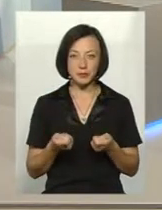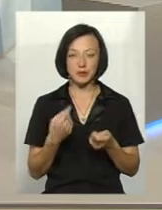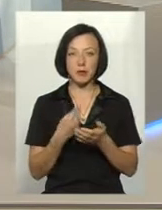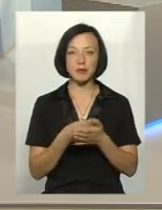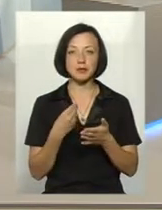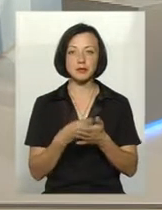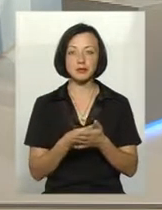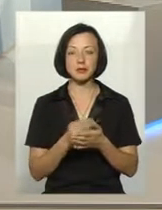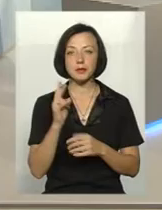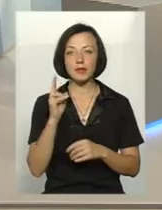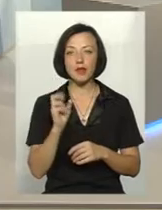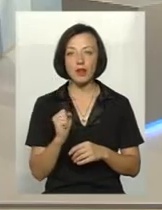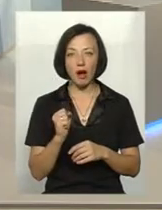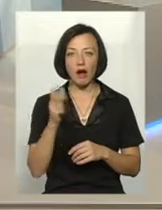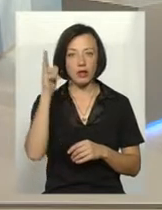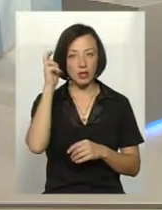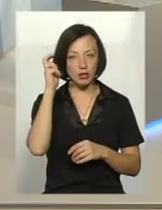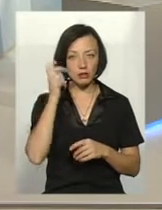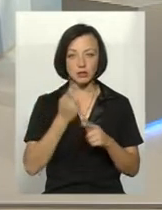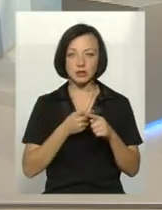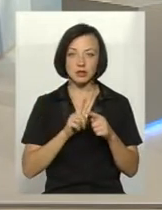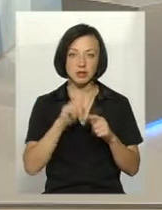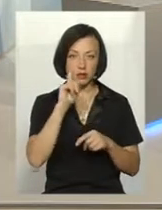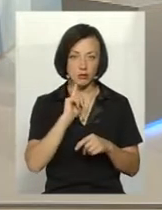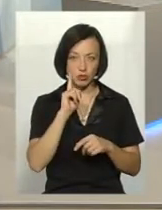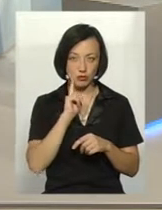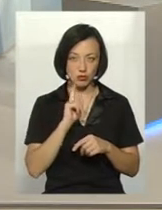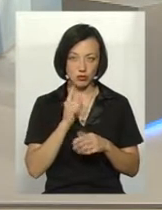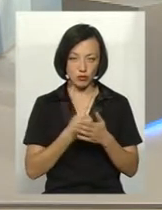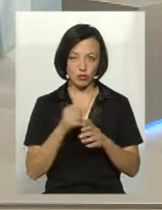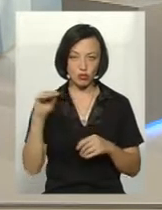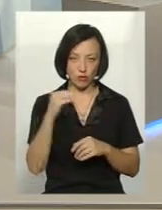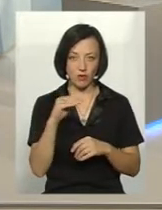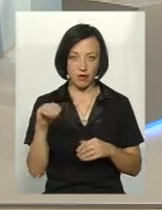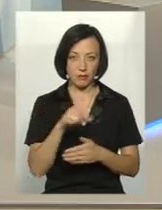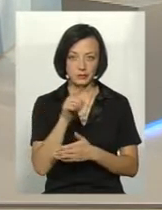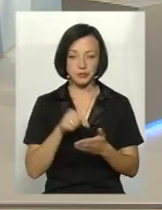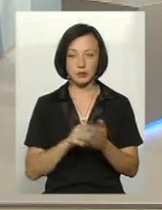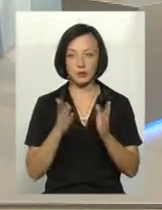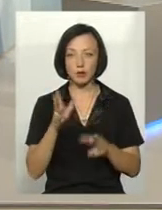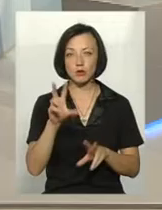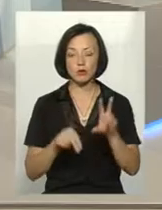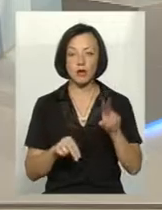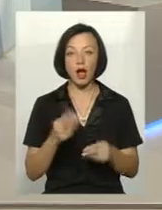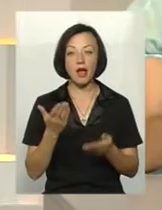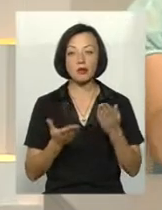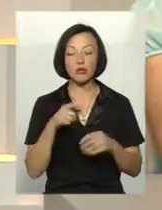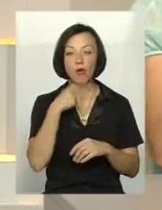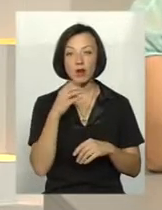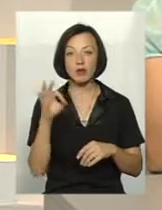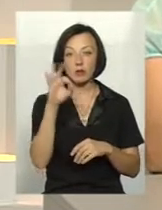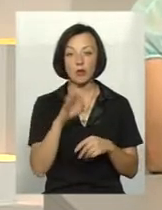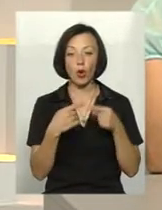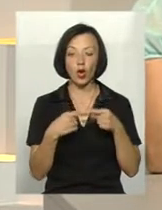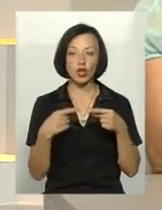на ці групи протримається щонайменше до жовтня. Ну, будемо сподіватися. А якщо говорити про